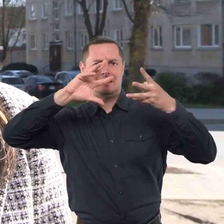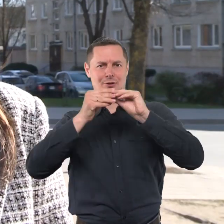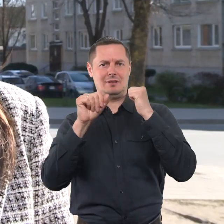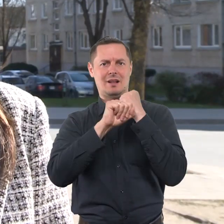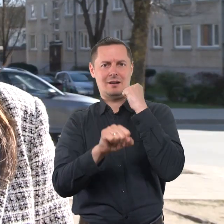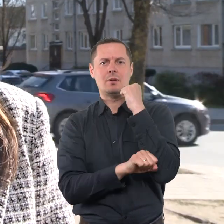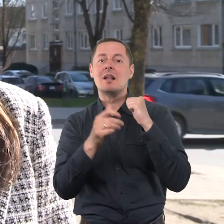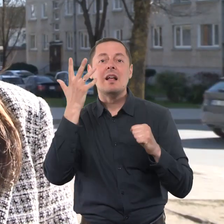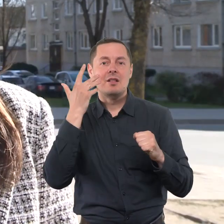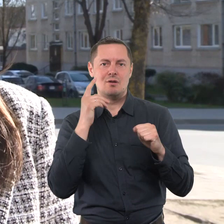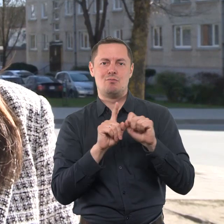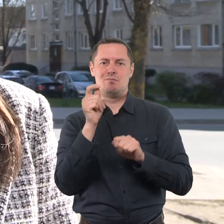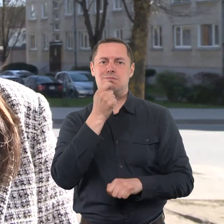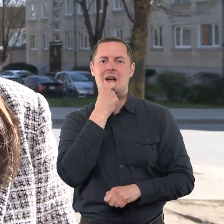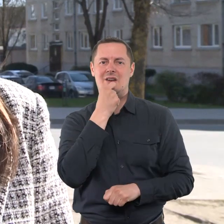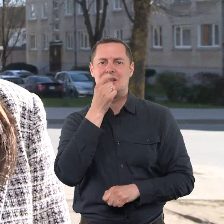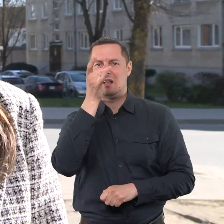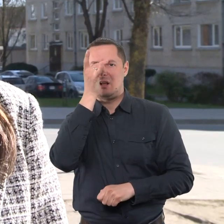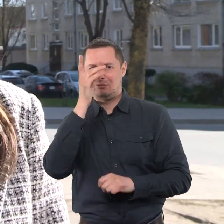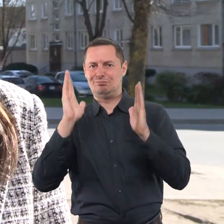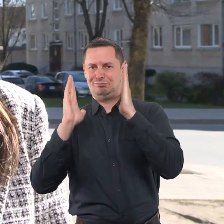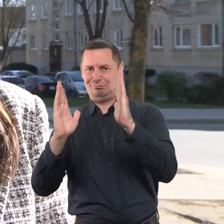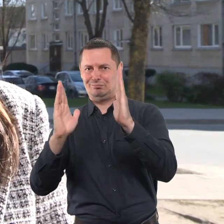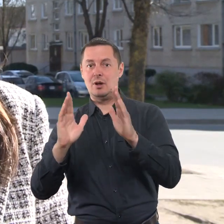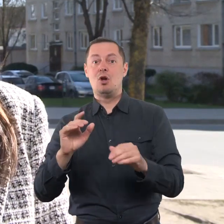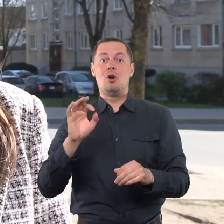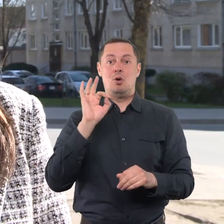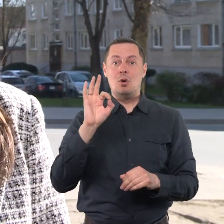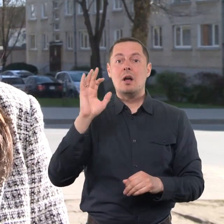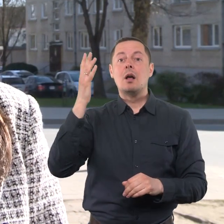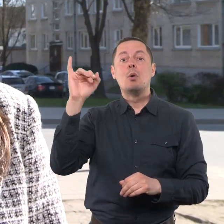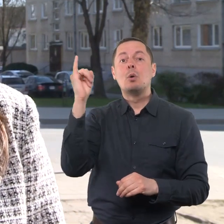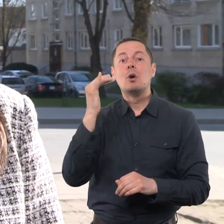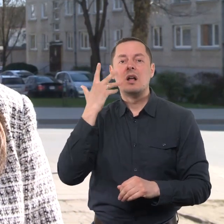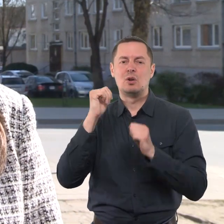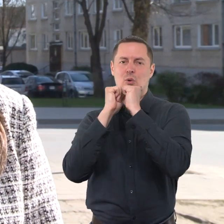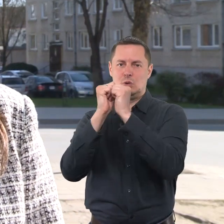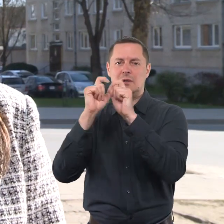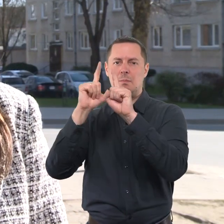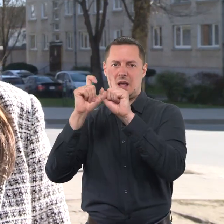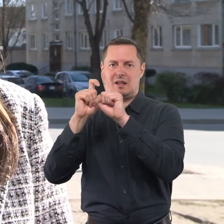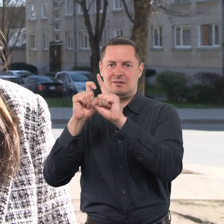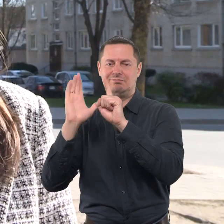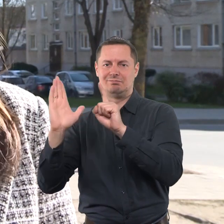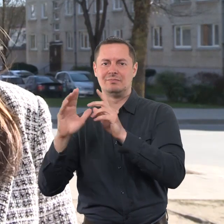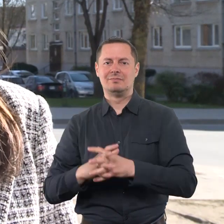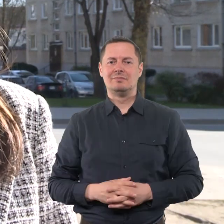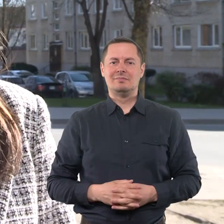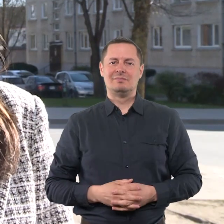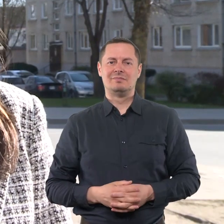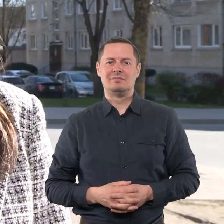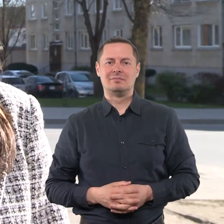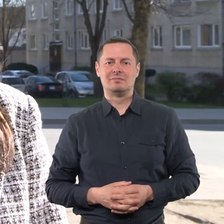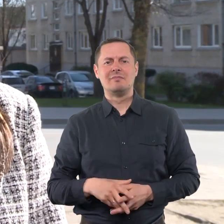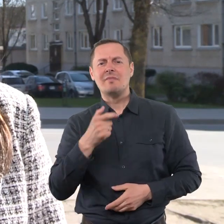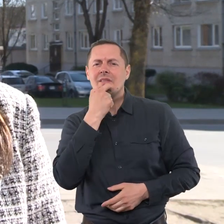balandžio, gegužės mėnesiais. Na, rūdenis su aktyvėjimas jaučiamas rugsėjo spalio mėnesį. Taip pat stebėme,